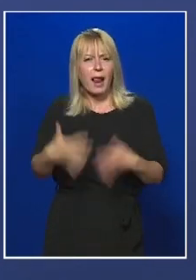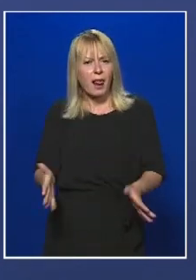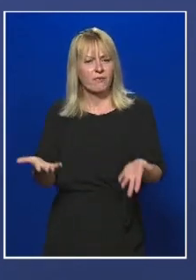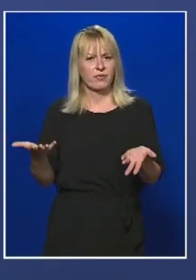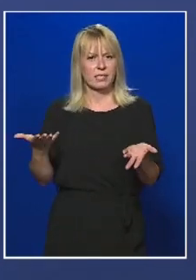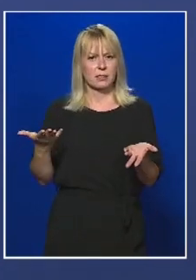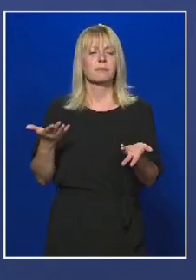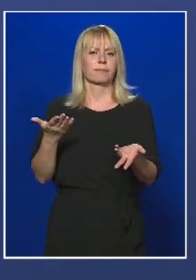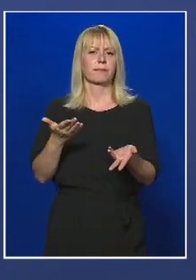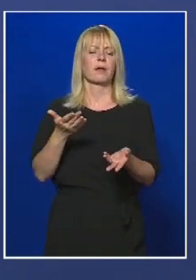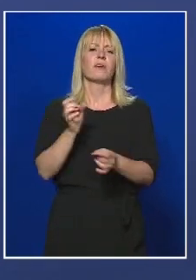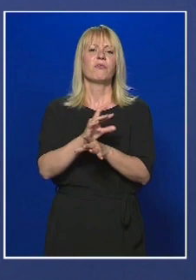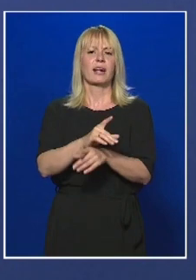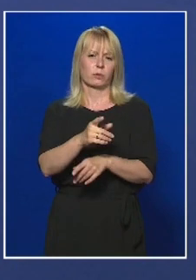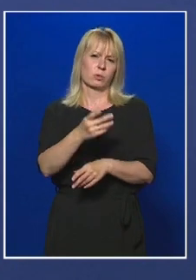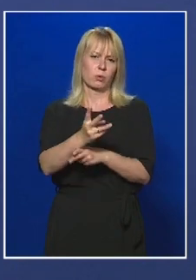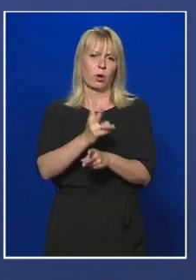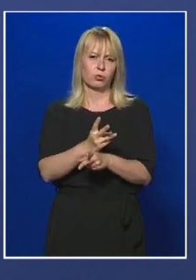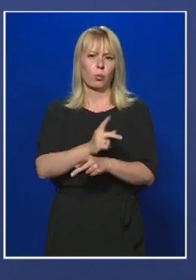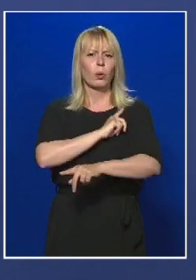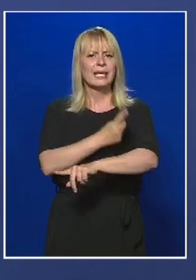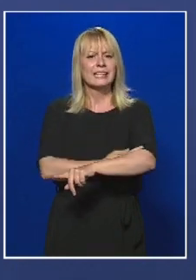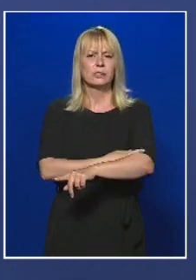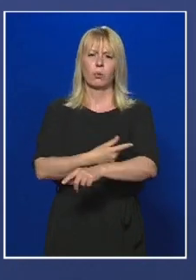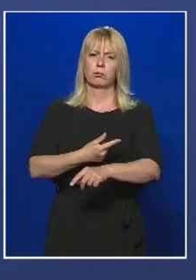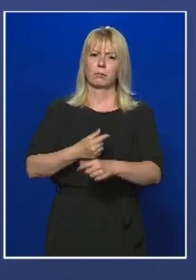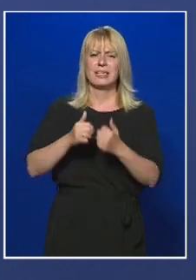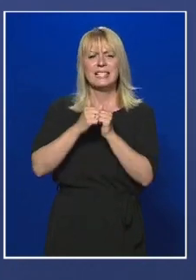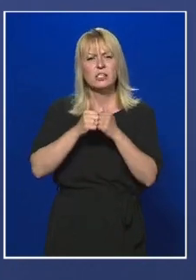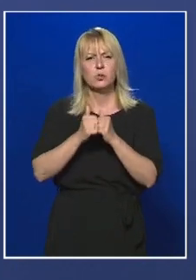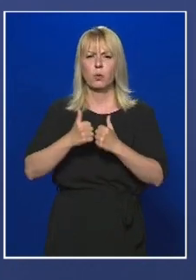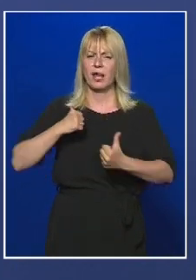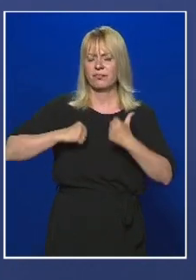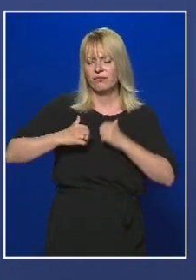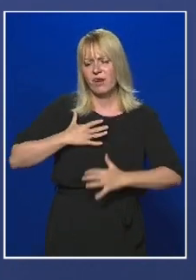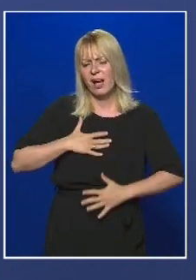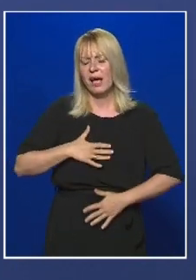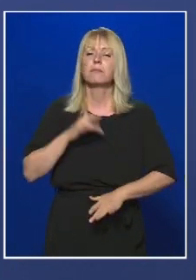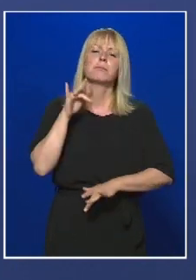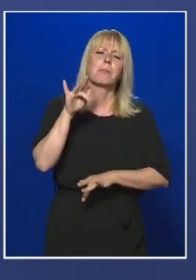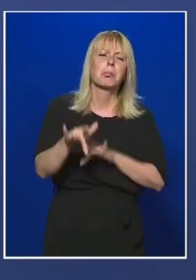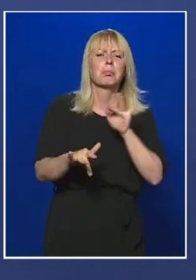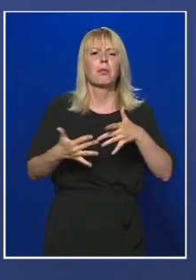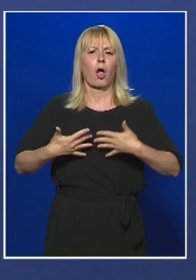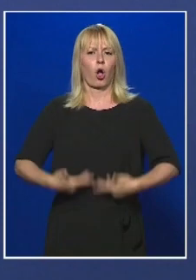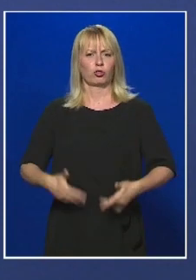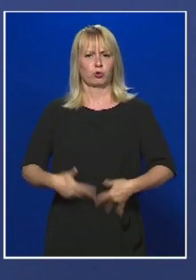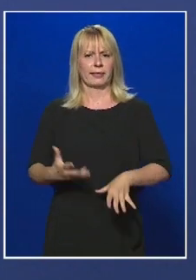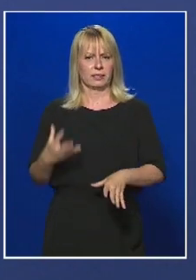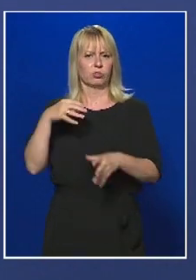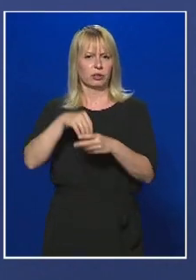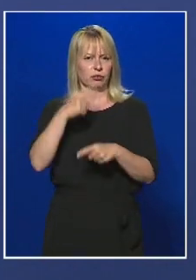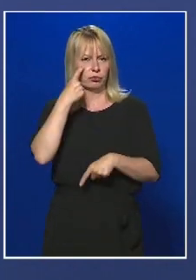vírusfertőzésnél aránylag gyakori az izom és izületi fájdalom, és ritkán hasmenés formájában jelentkezik a betegség,